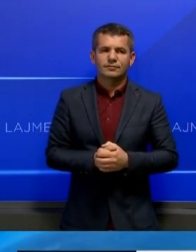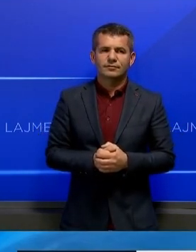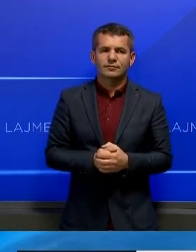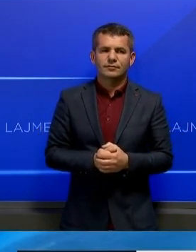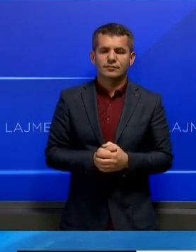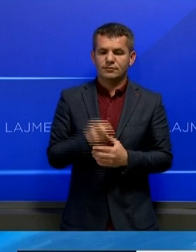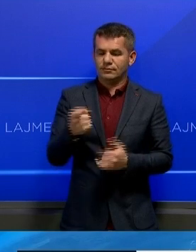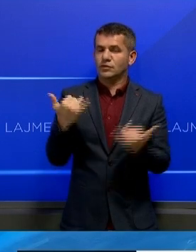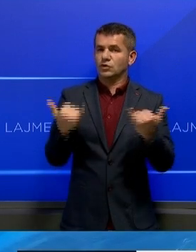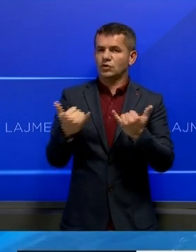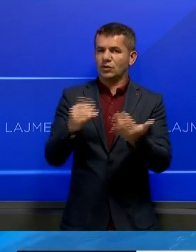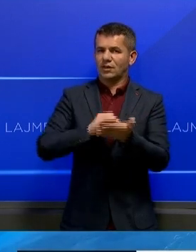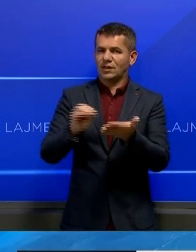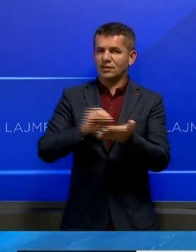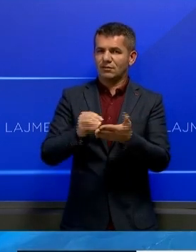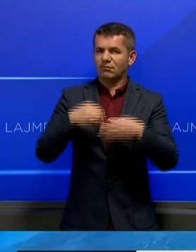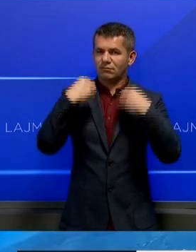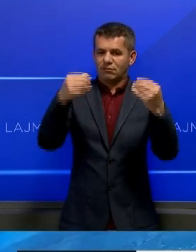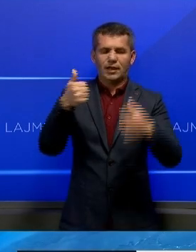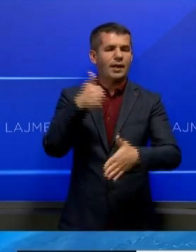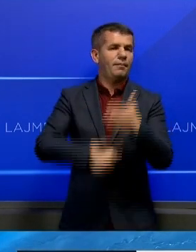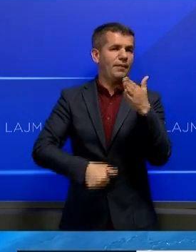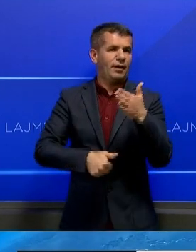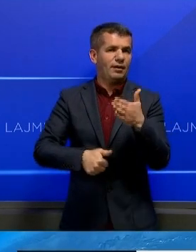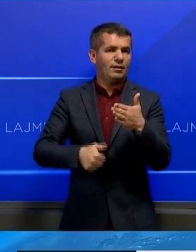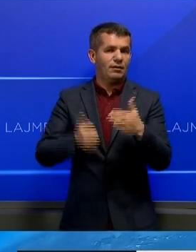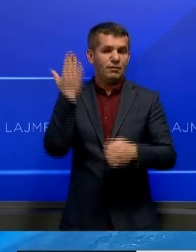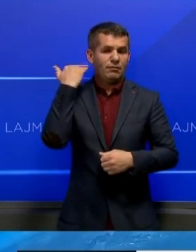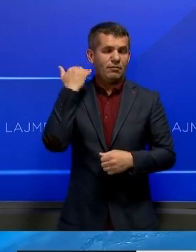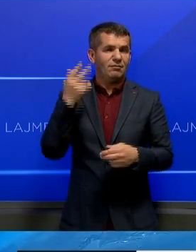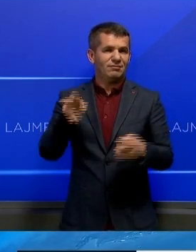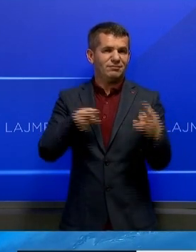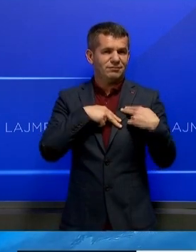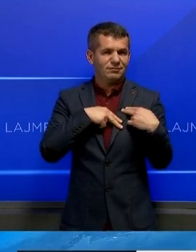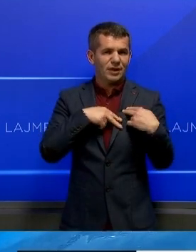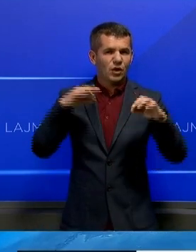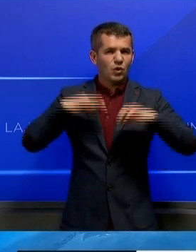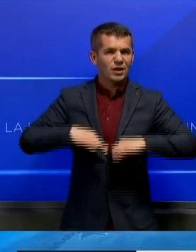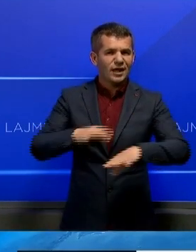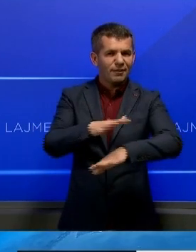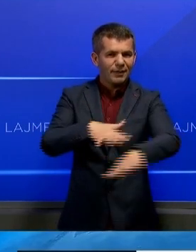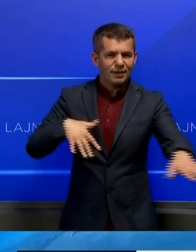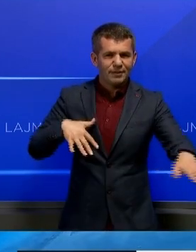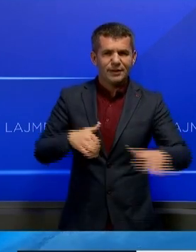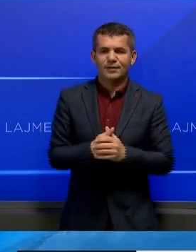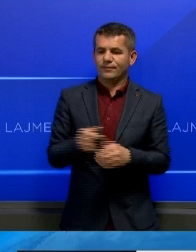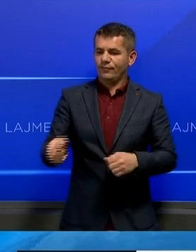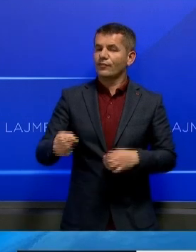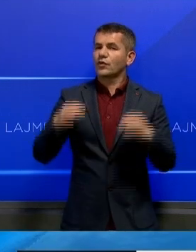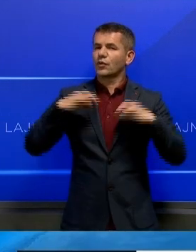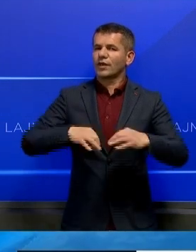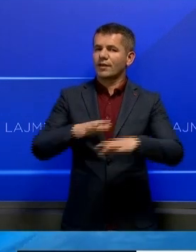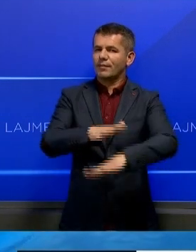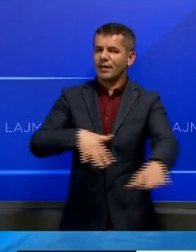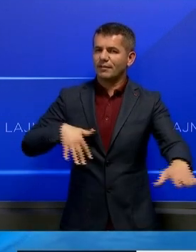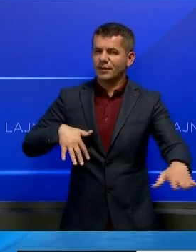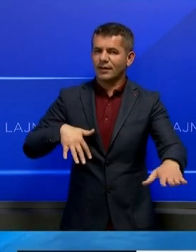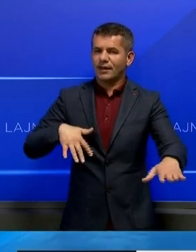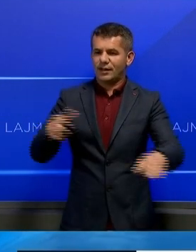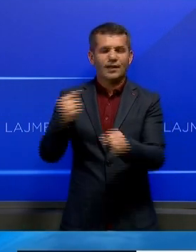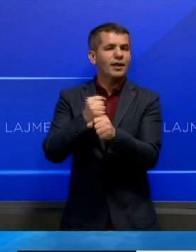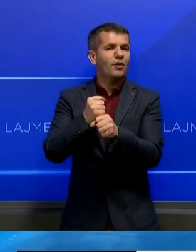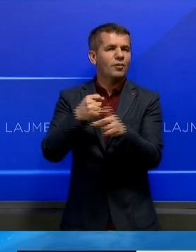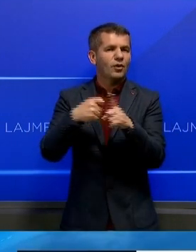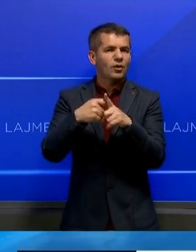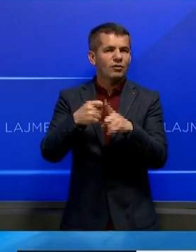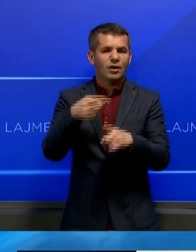Doli para gazetarve për her të parë që nga pranimi i detyros si kryetar kuvendi. Krye parlamentari Glauko Njufsa tha